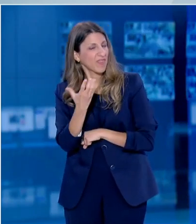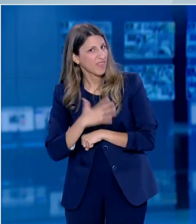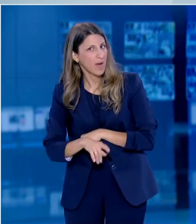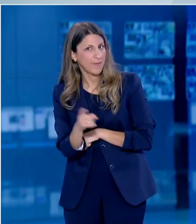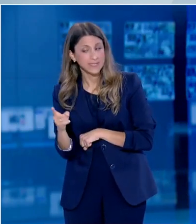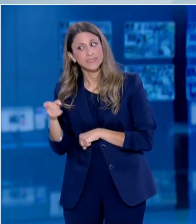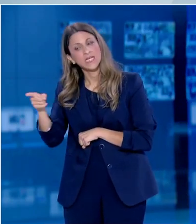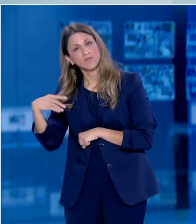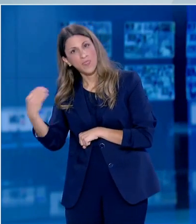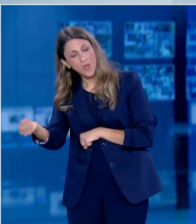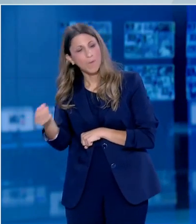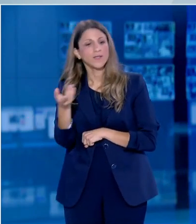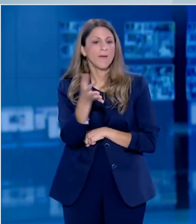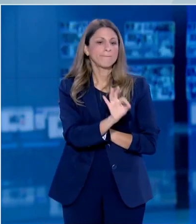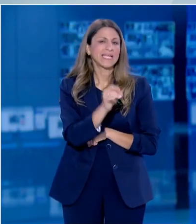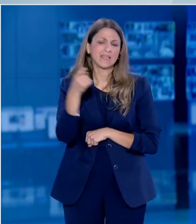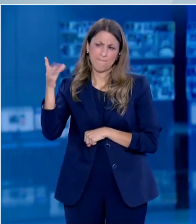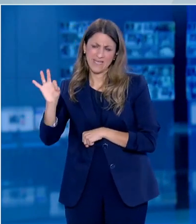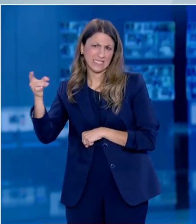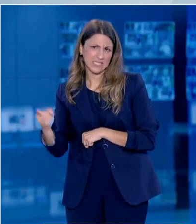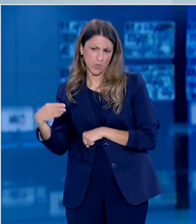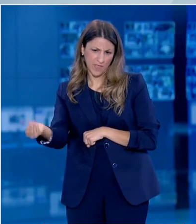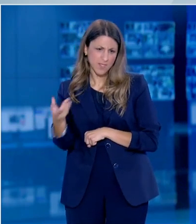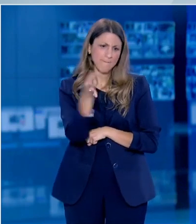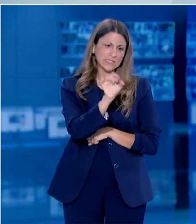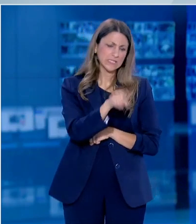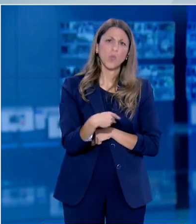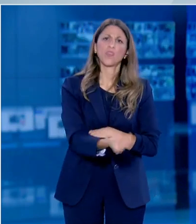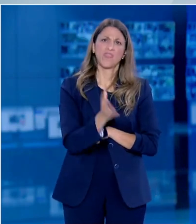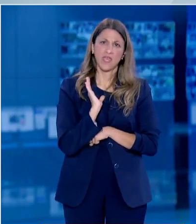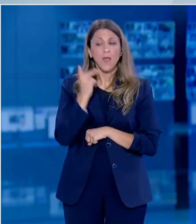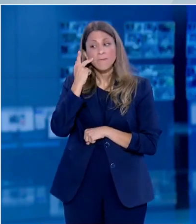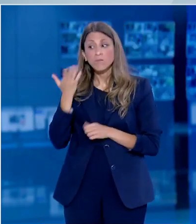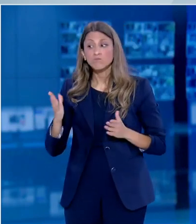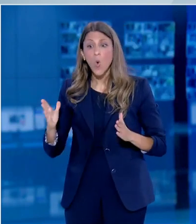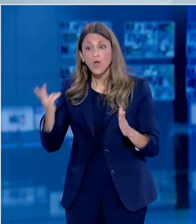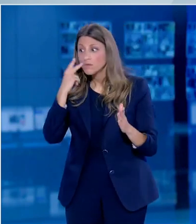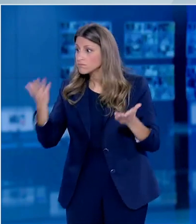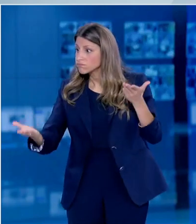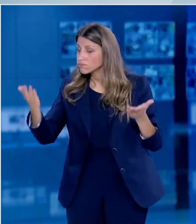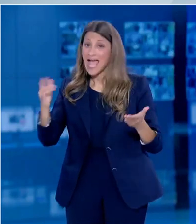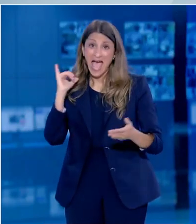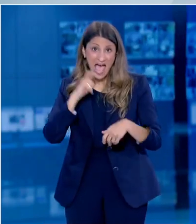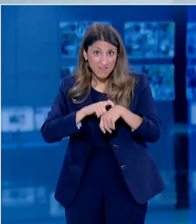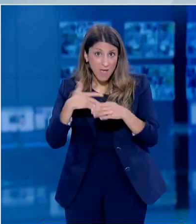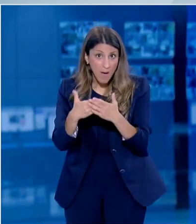οι μισοί θα την παίρνουν και οι μισοί θα την παίρνουν και θα εξετάζει και τα διαφορετικά στάδια βαρύτητας της νόσου. Δυστυχώς αυτά τα δεδομένα δεν τα έχουμε ακόμα.